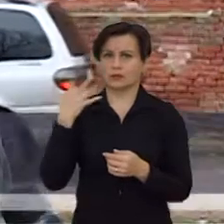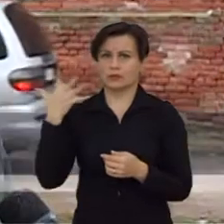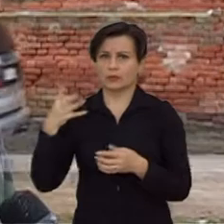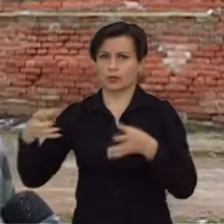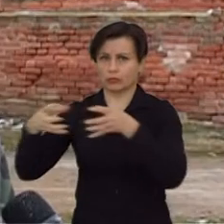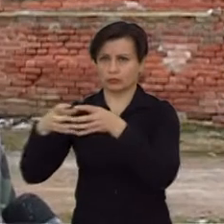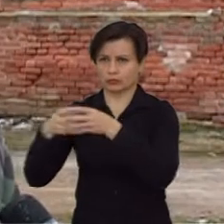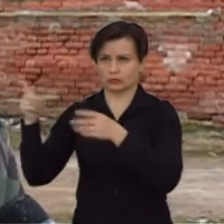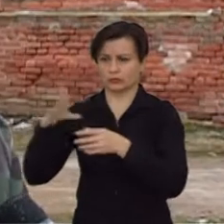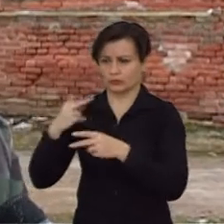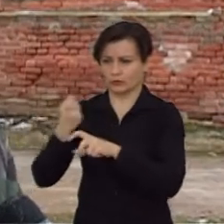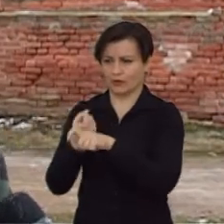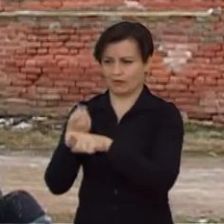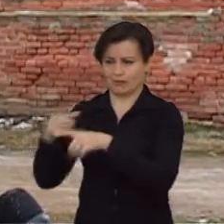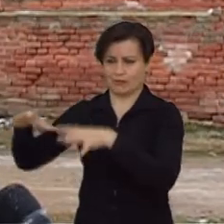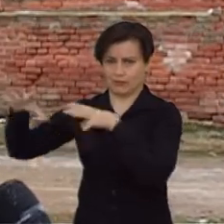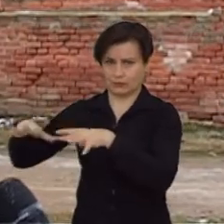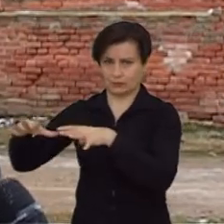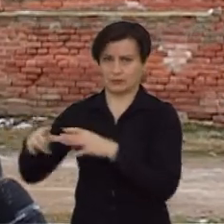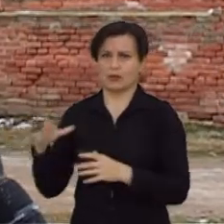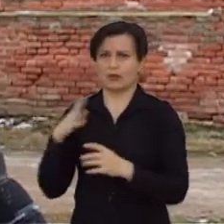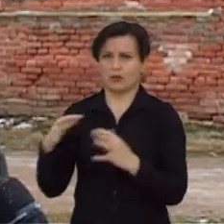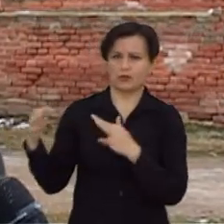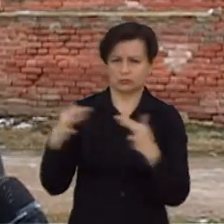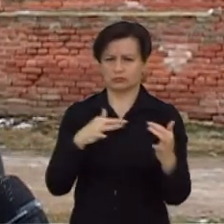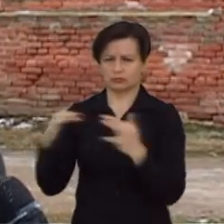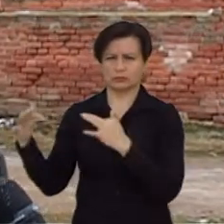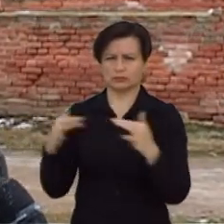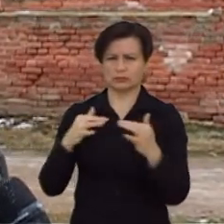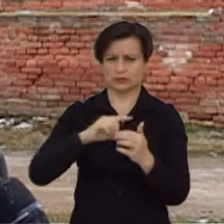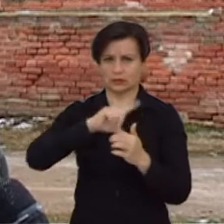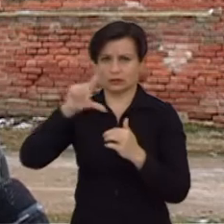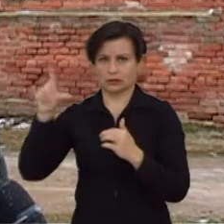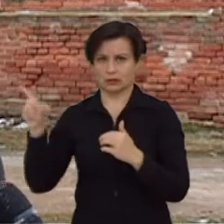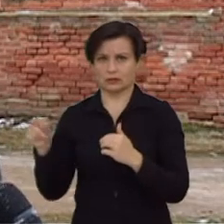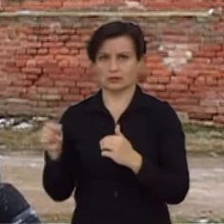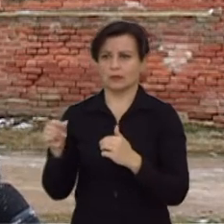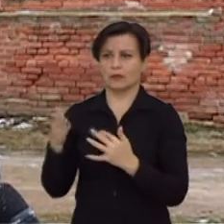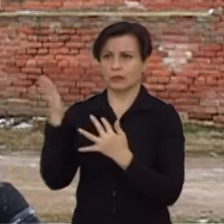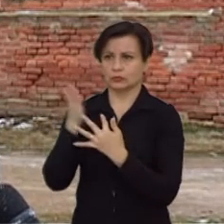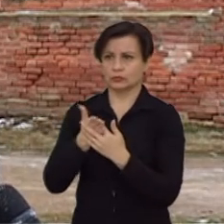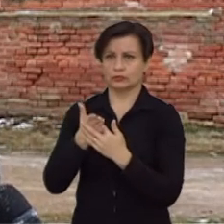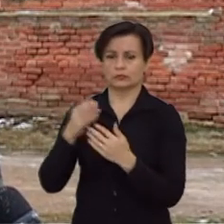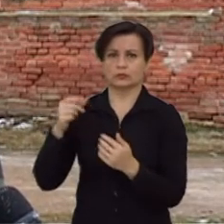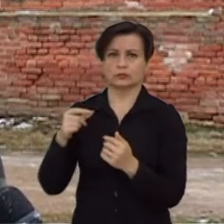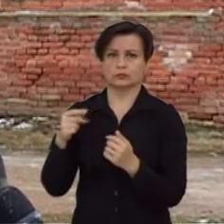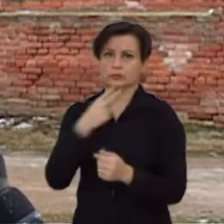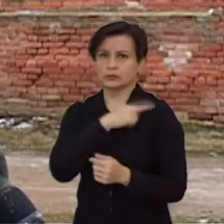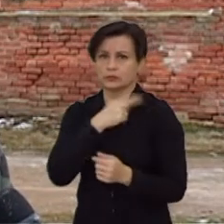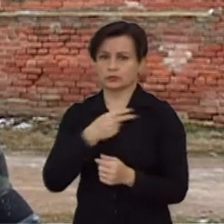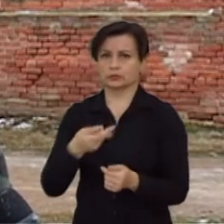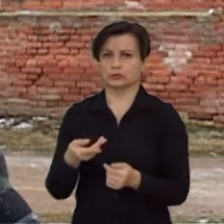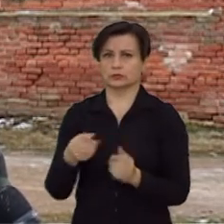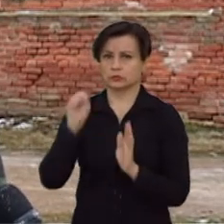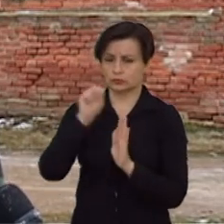apskritėje. Ir po ilgo mūšio dalis partizanų žuvo, dalis